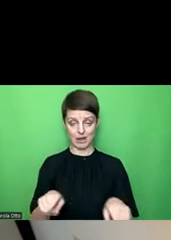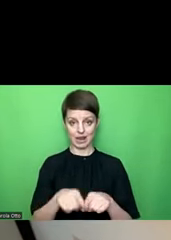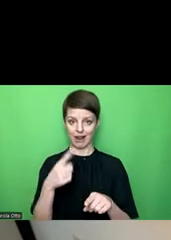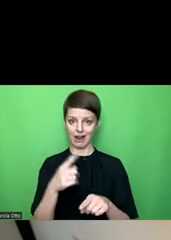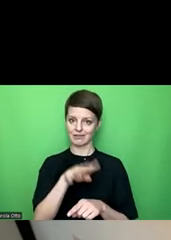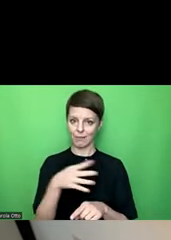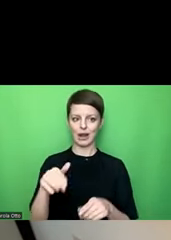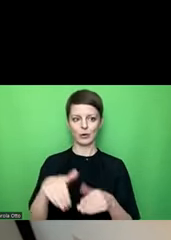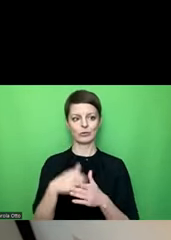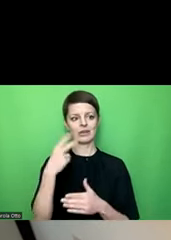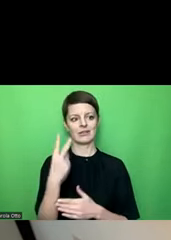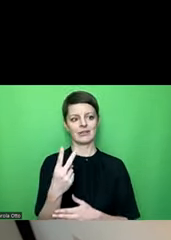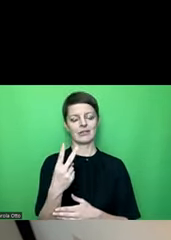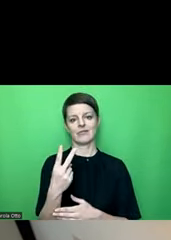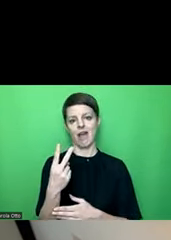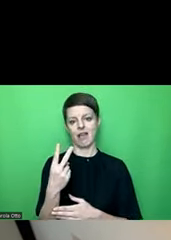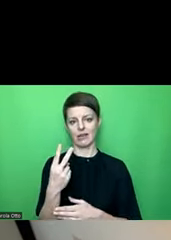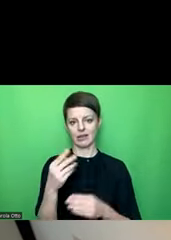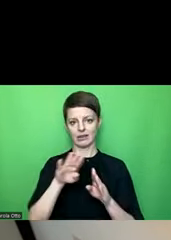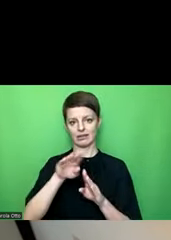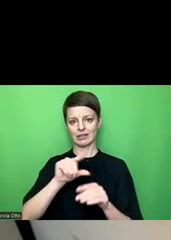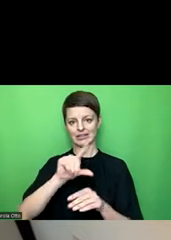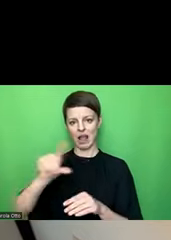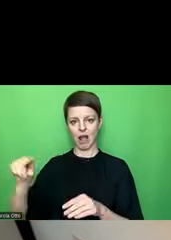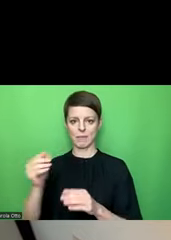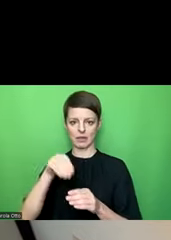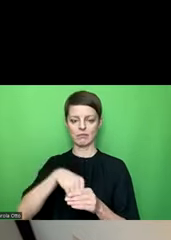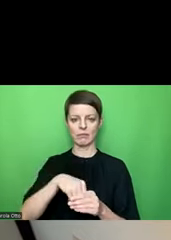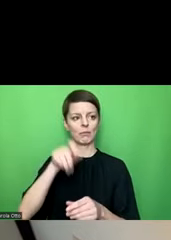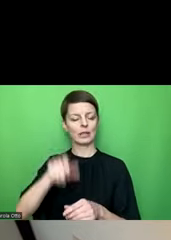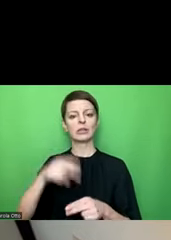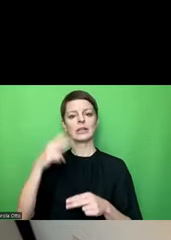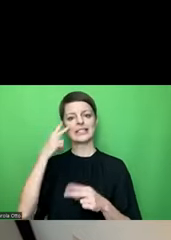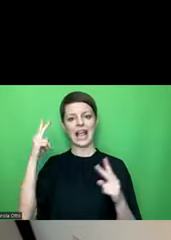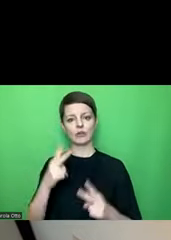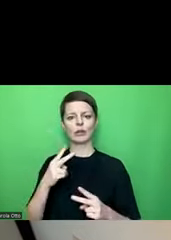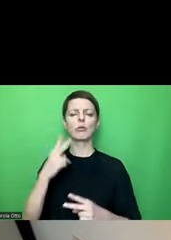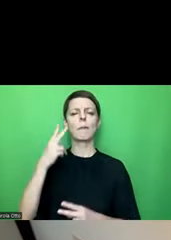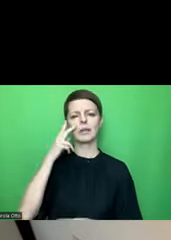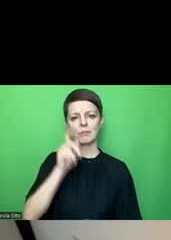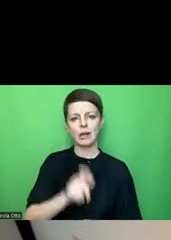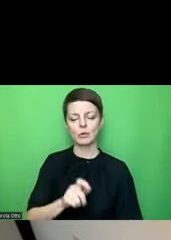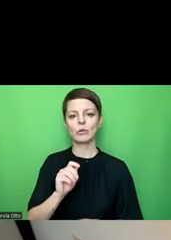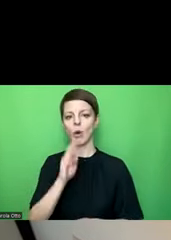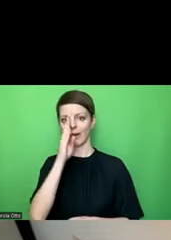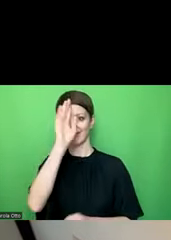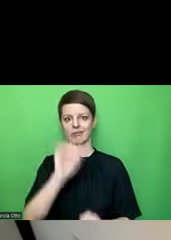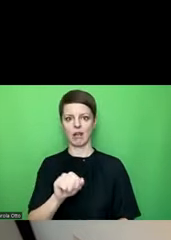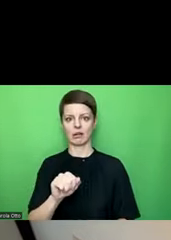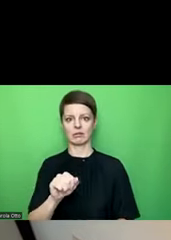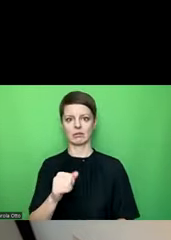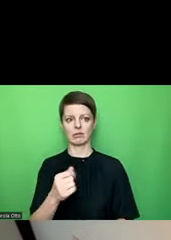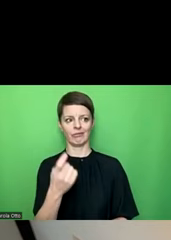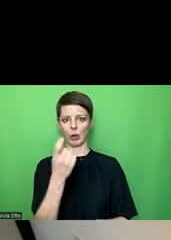Tabelle und zwei Diagramme enthält, damit sich auch eine blinde Person oder eine seh-eingeschränkte Person orientieren kann, was denn zu